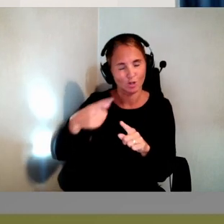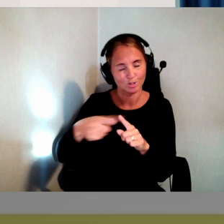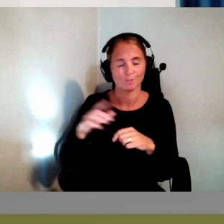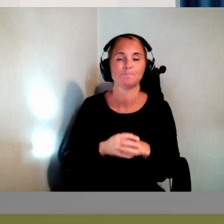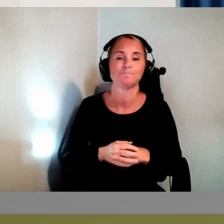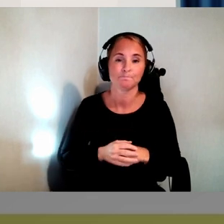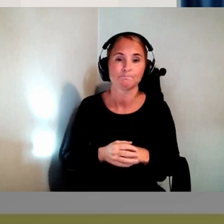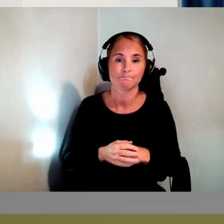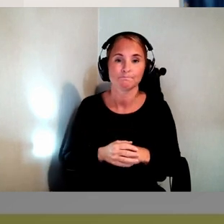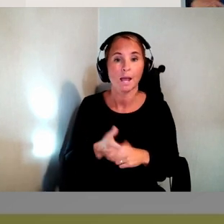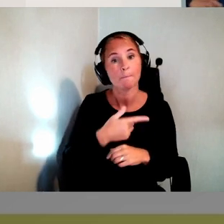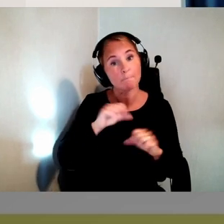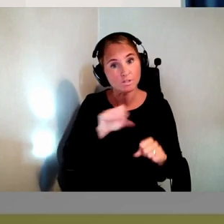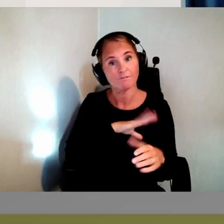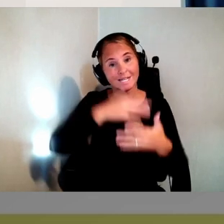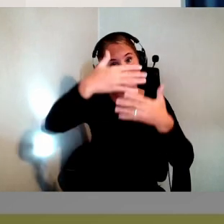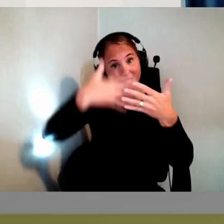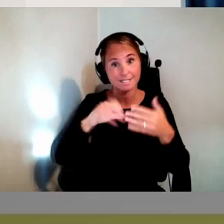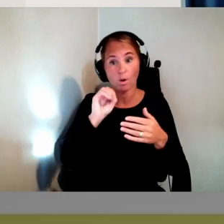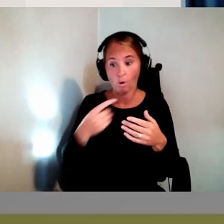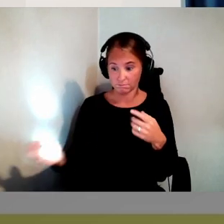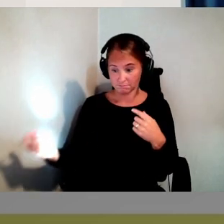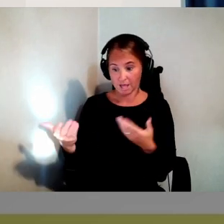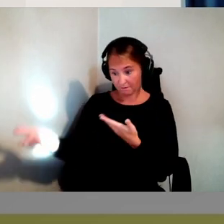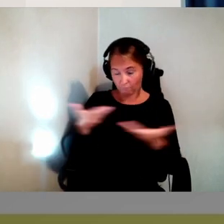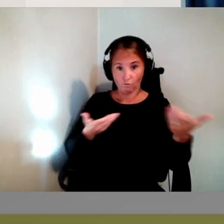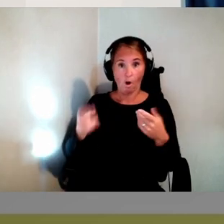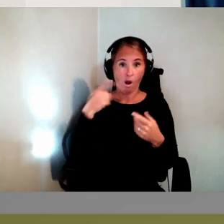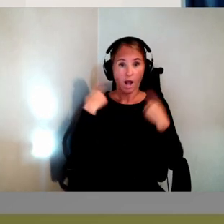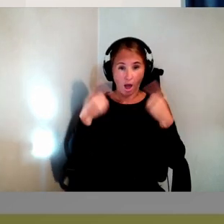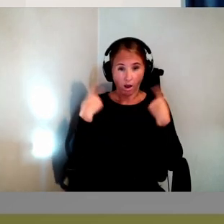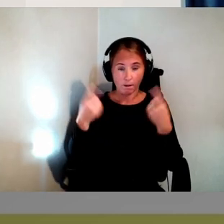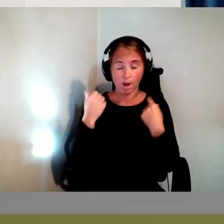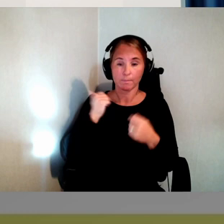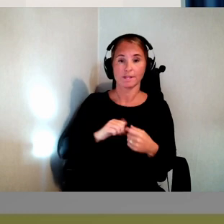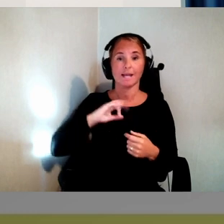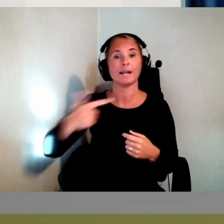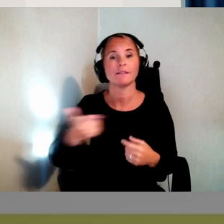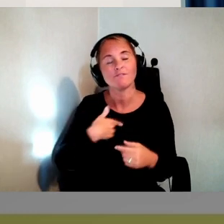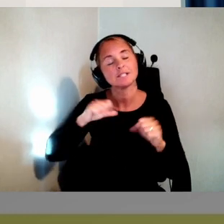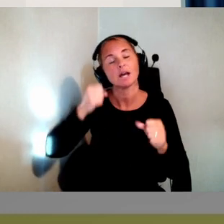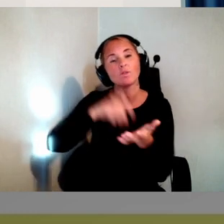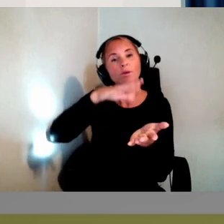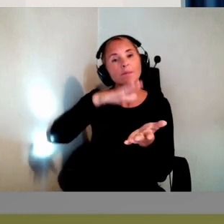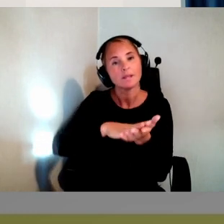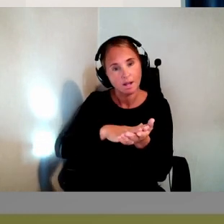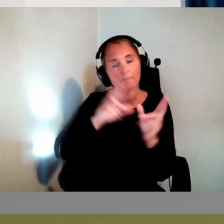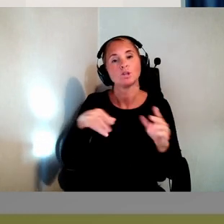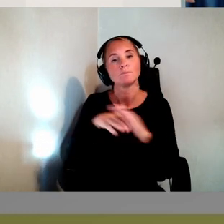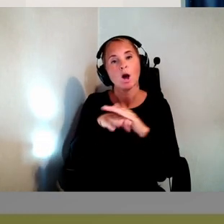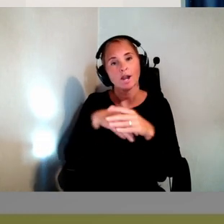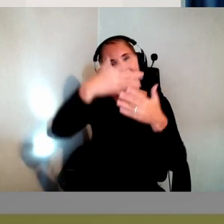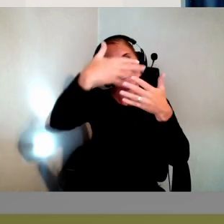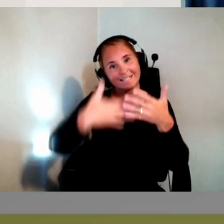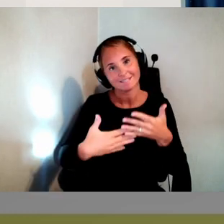Så måste vi ett register om det så att det kommer in klagomål på tillgänglighet. Då ska vi dokumentera det och ha kvar det registret. Så det en hel